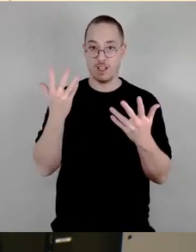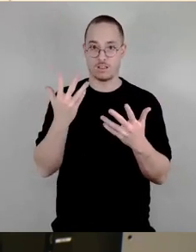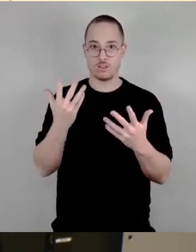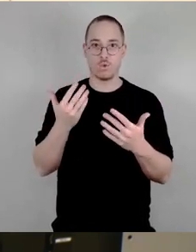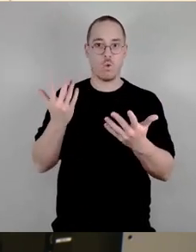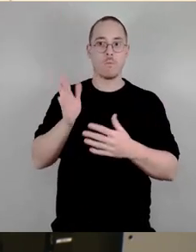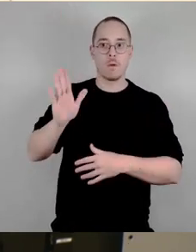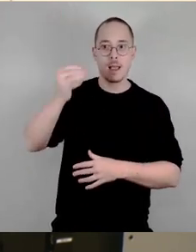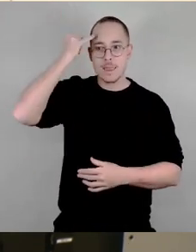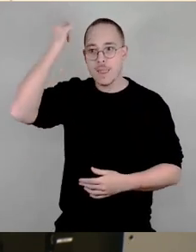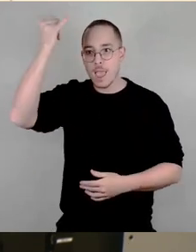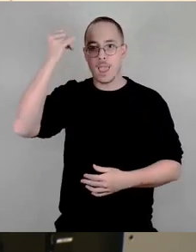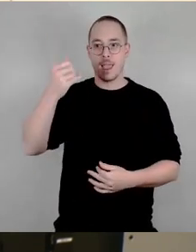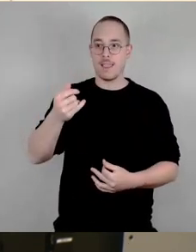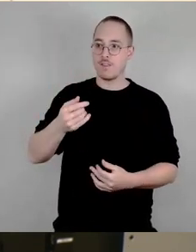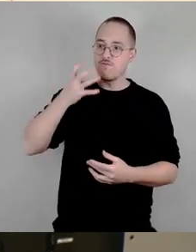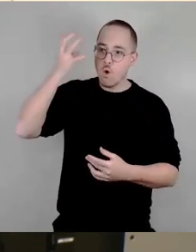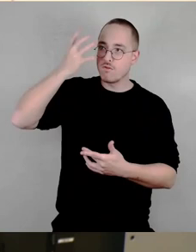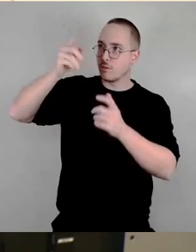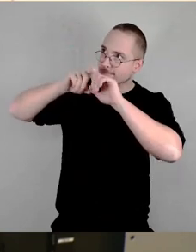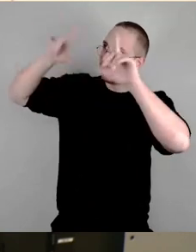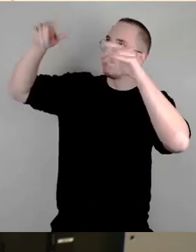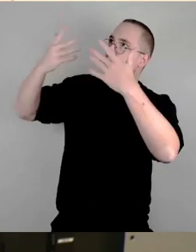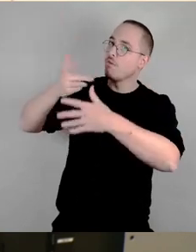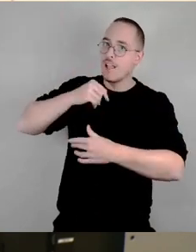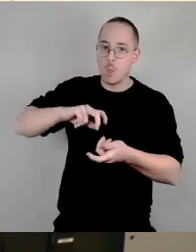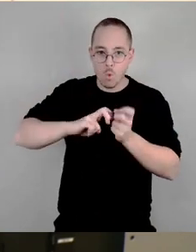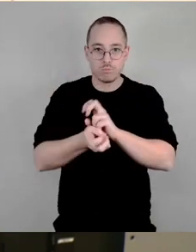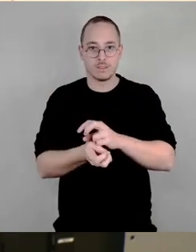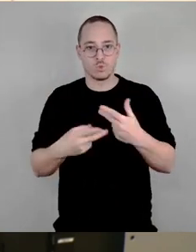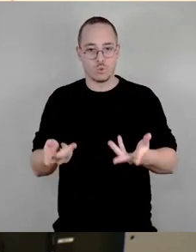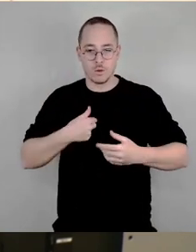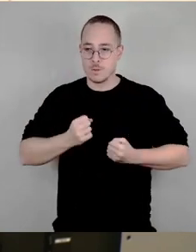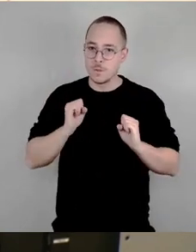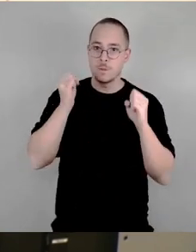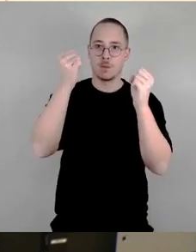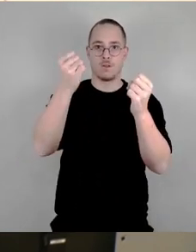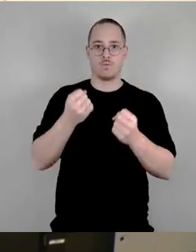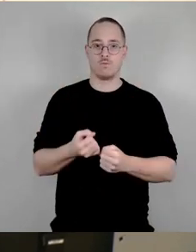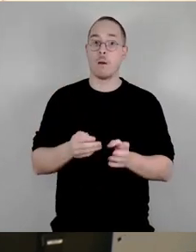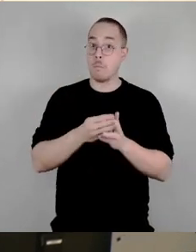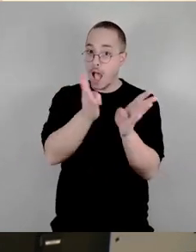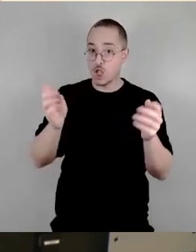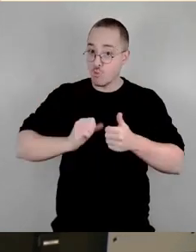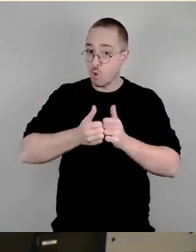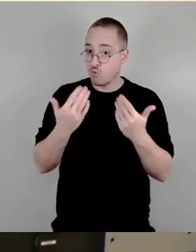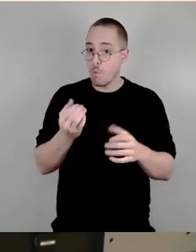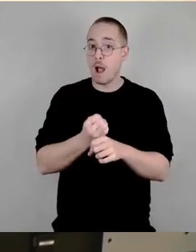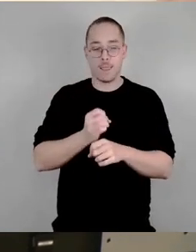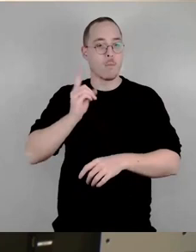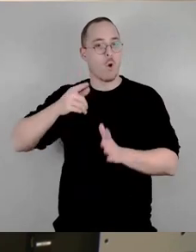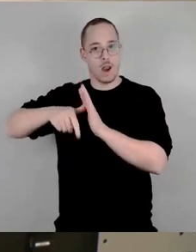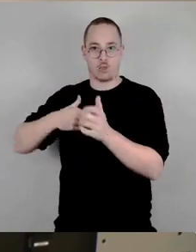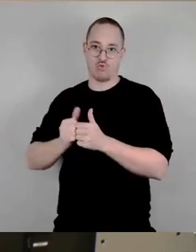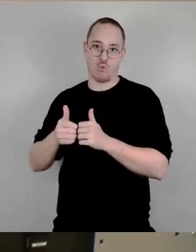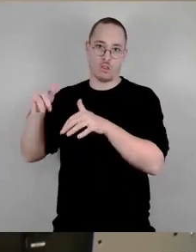Ideen umsetzen und dafür brennen Das tun sie natürlich im Breitensport, aber sie tun es auch im Leistungssport Sie tun es auch übrigens zum Beispiel, wenn sie